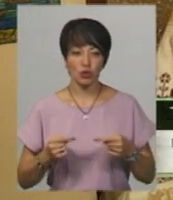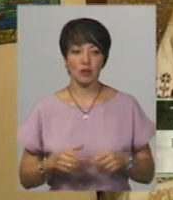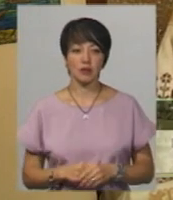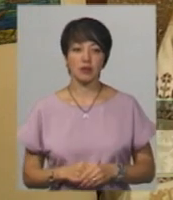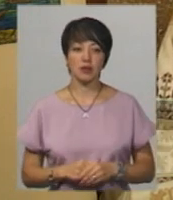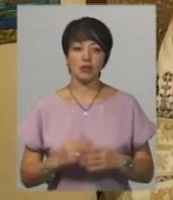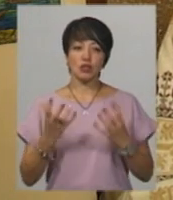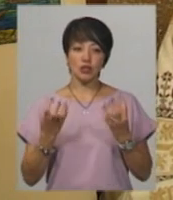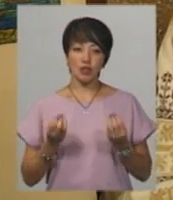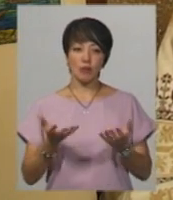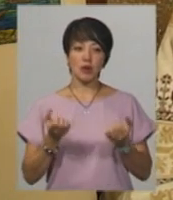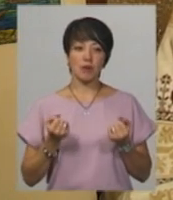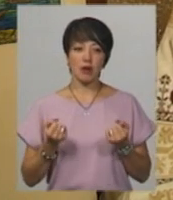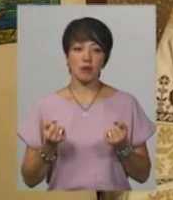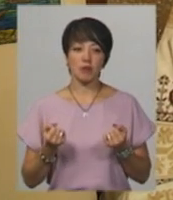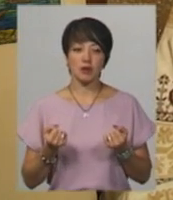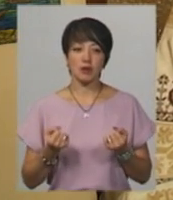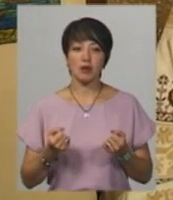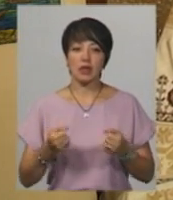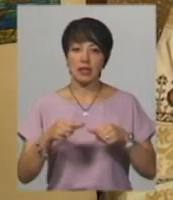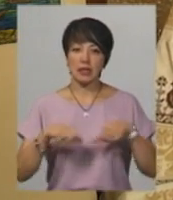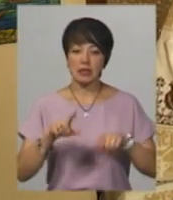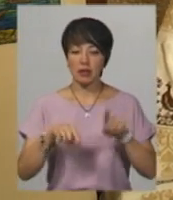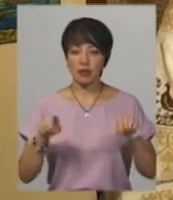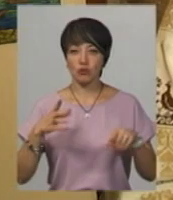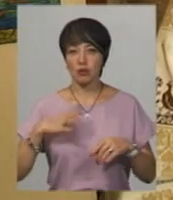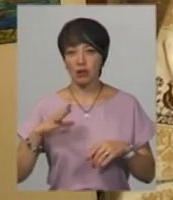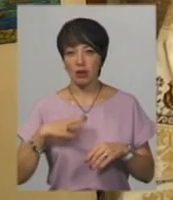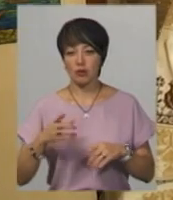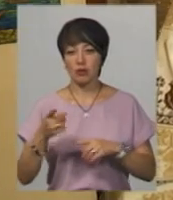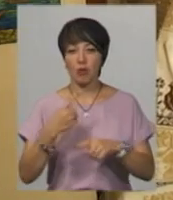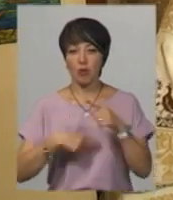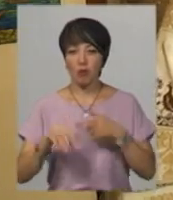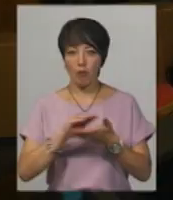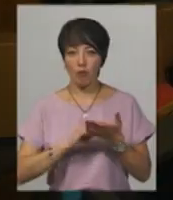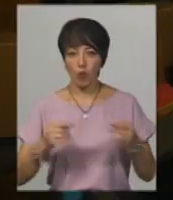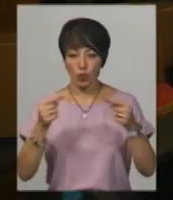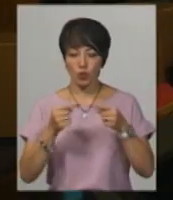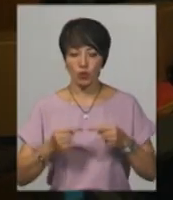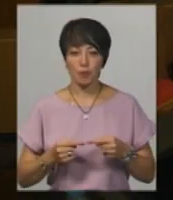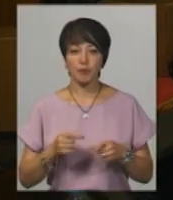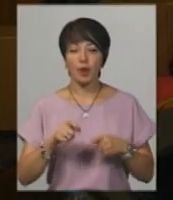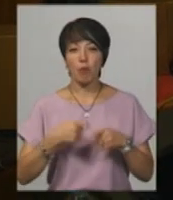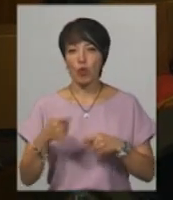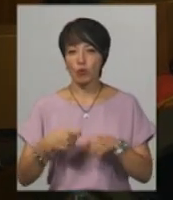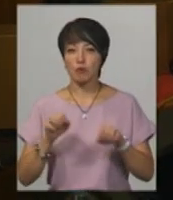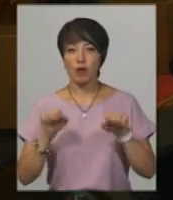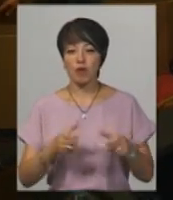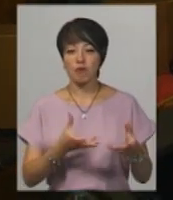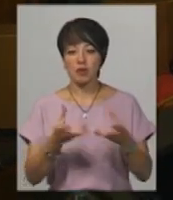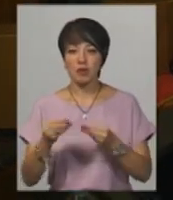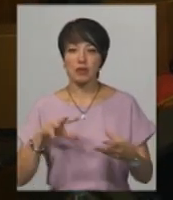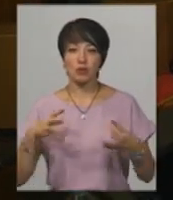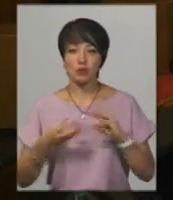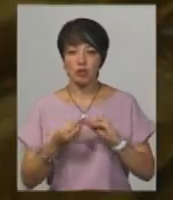Ще приймаємо, як бачите, дільниці чекають, деякі пішли знову ж таки на уточнення протоколів. Порушень, які могли б вплинути на результати